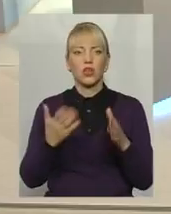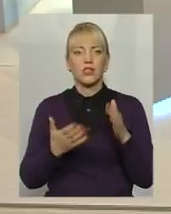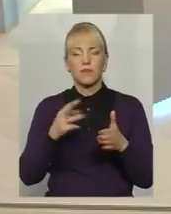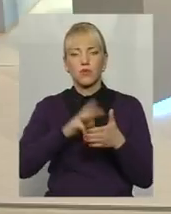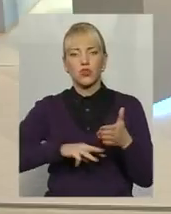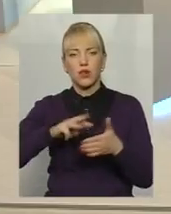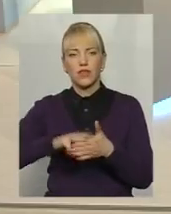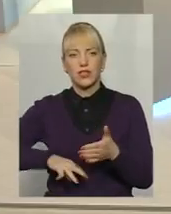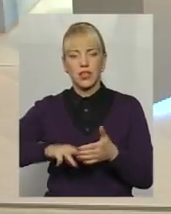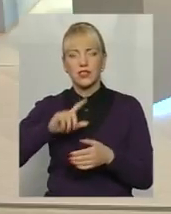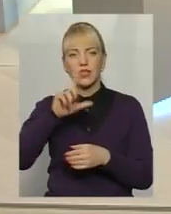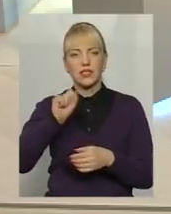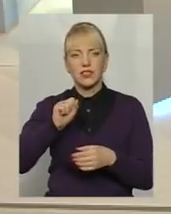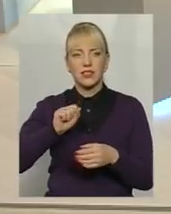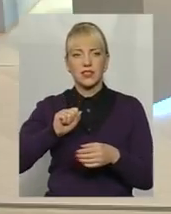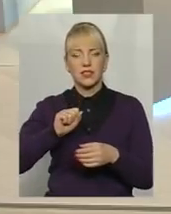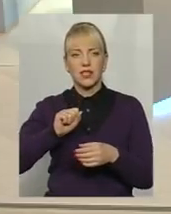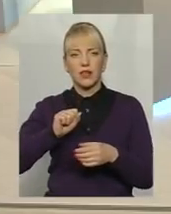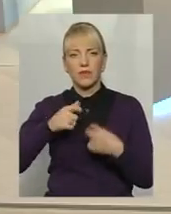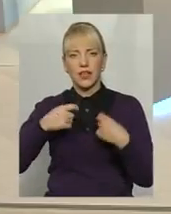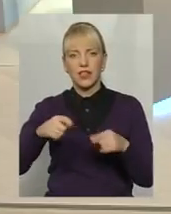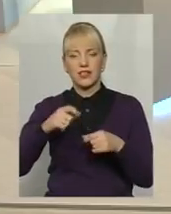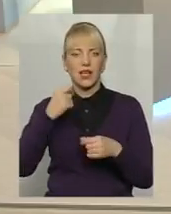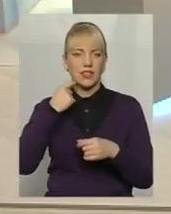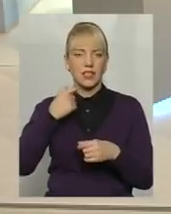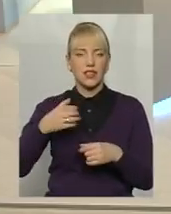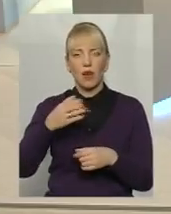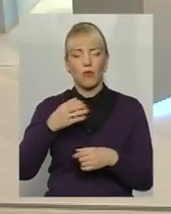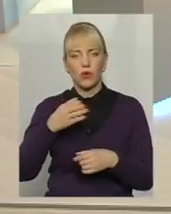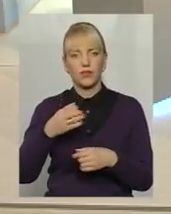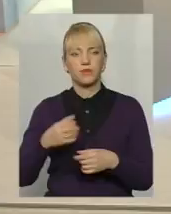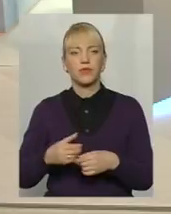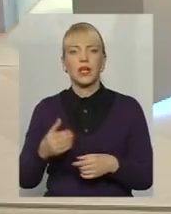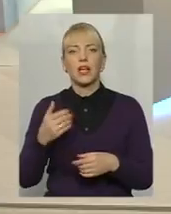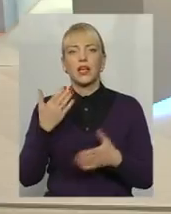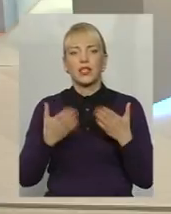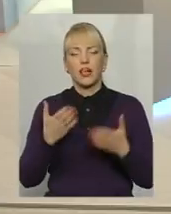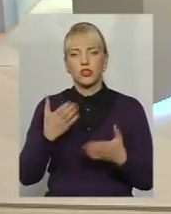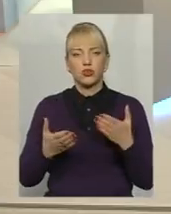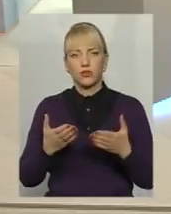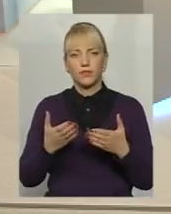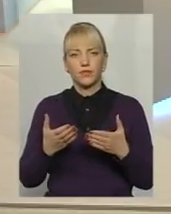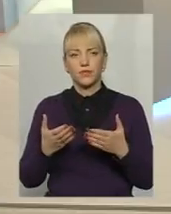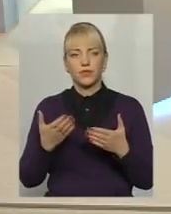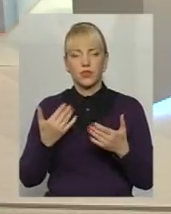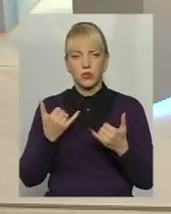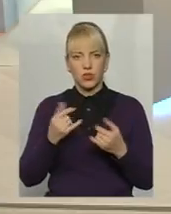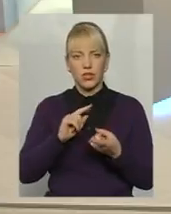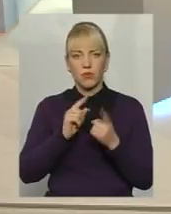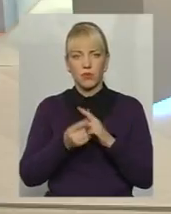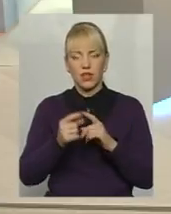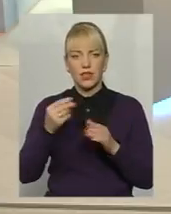штрафних санкціях за реалізацію алкогольних напоїв по ціні нижчі мінімальної. Якщо от сьогодні знову ж помінялися